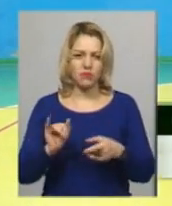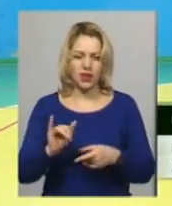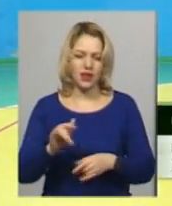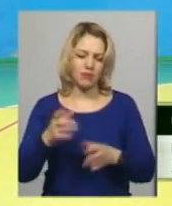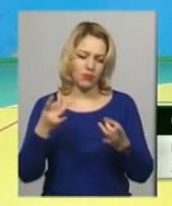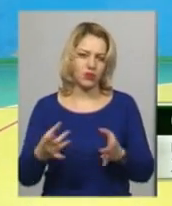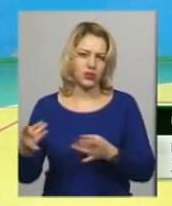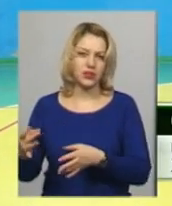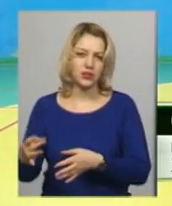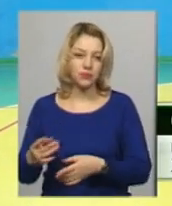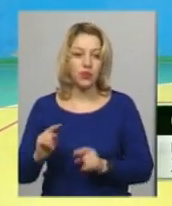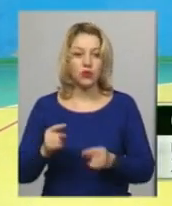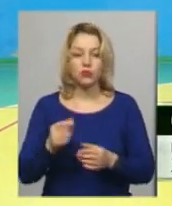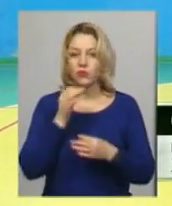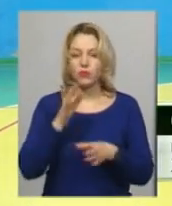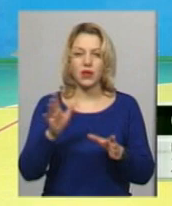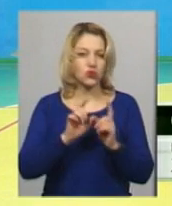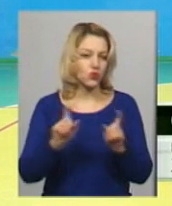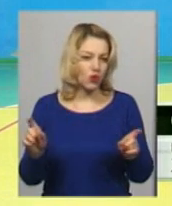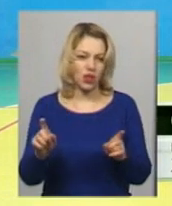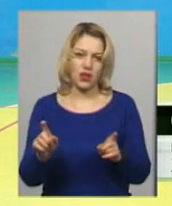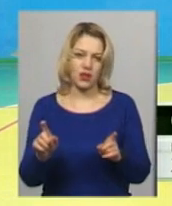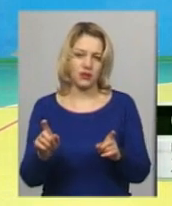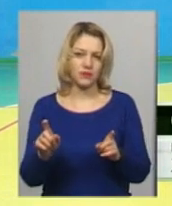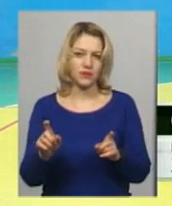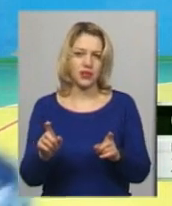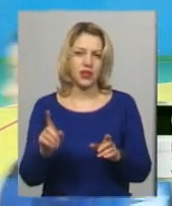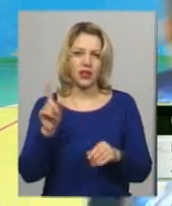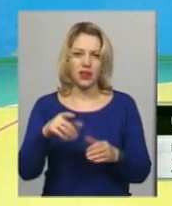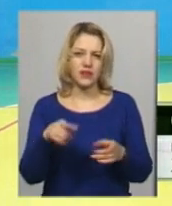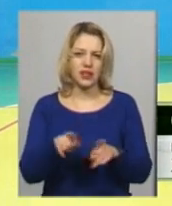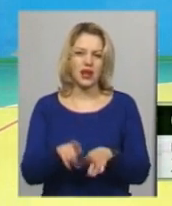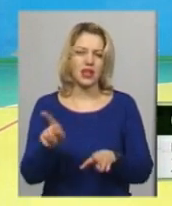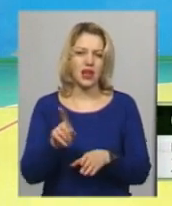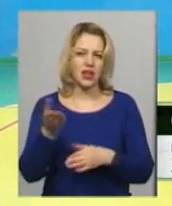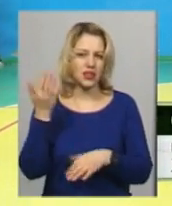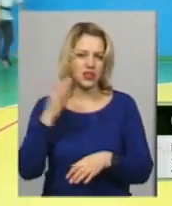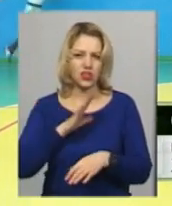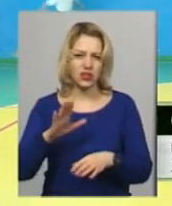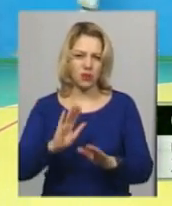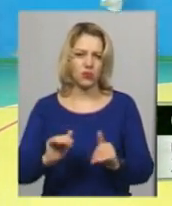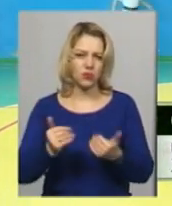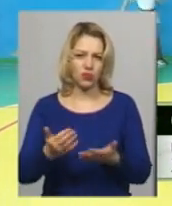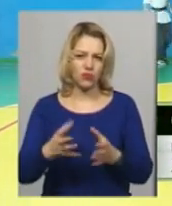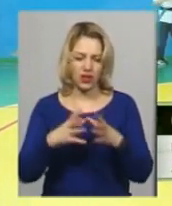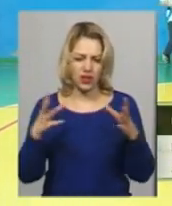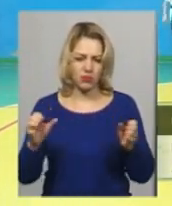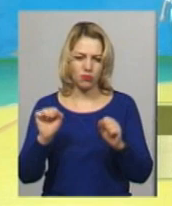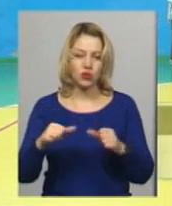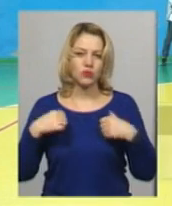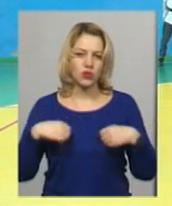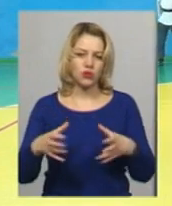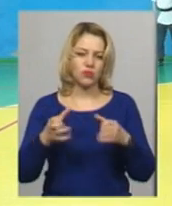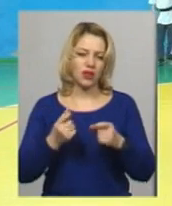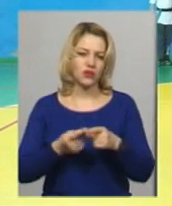досить прості, тому люба школа, навіть така, яка раніше не пропаганувала регбі, може спокійно прийняти всьому